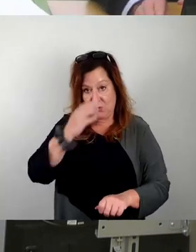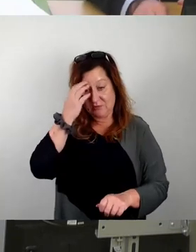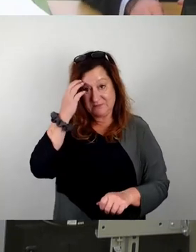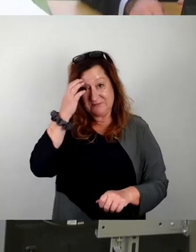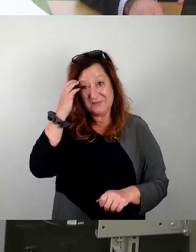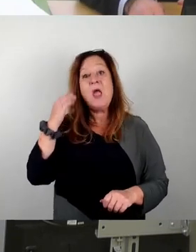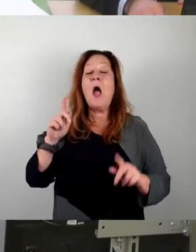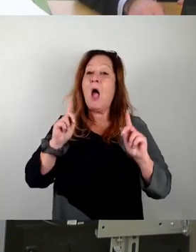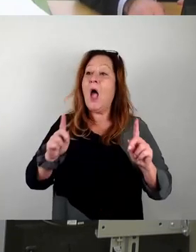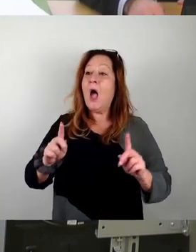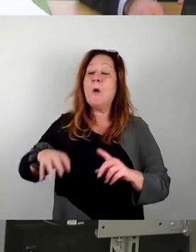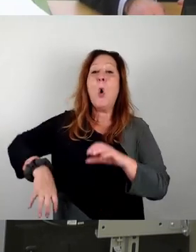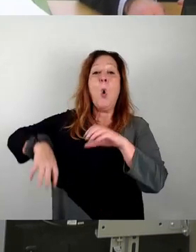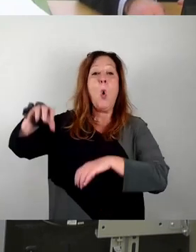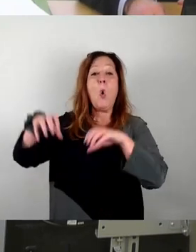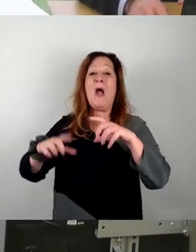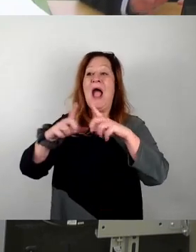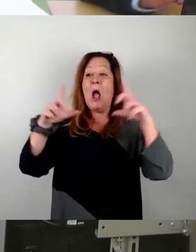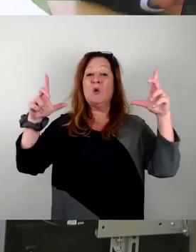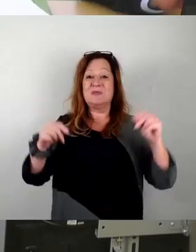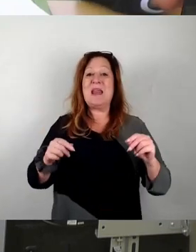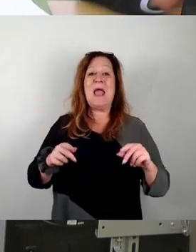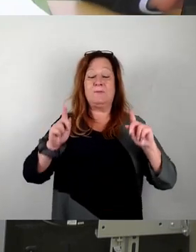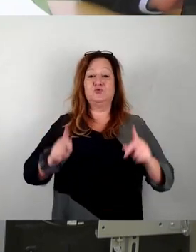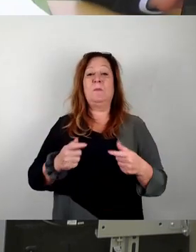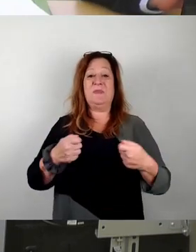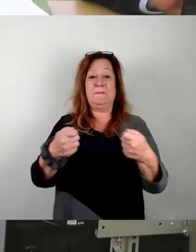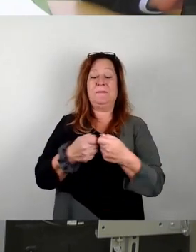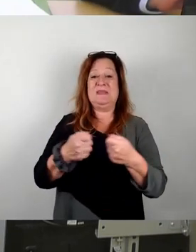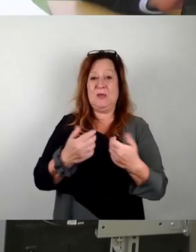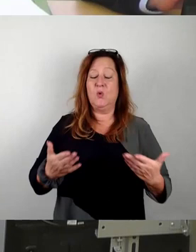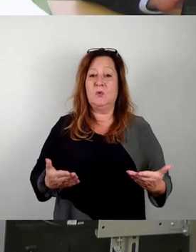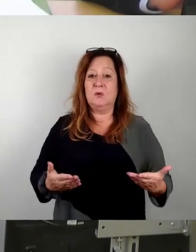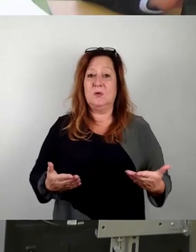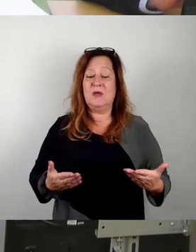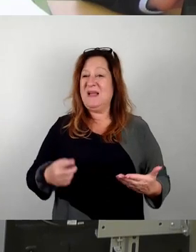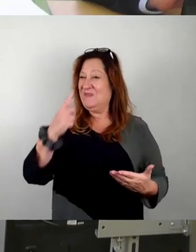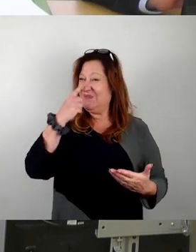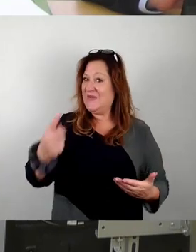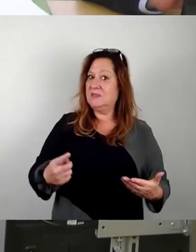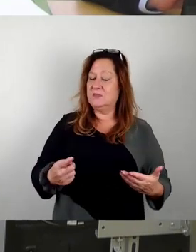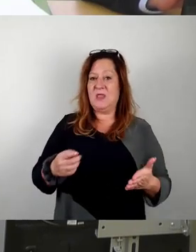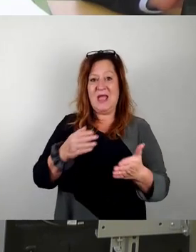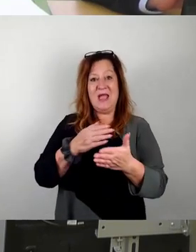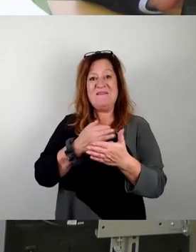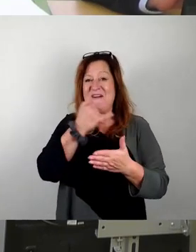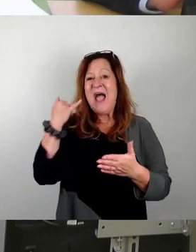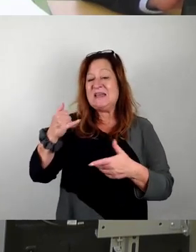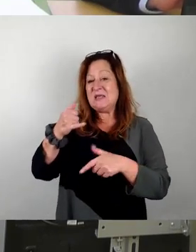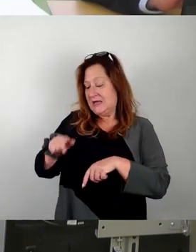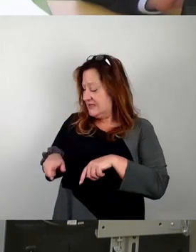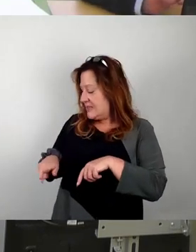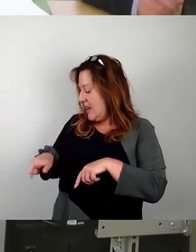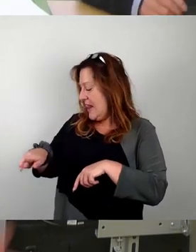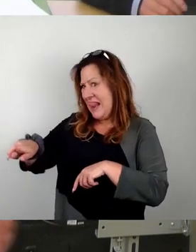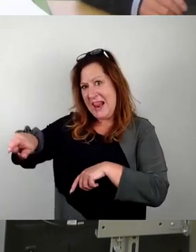Hochhausleitbild ja bestimmte Blickbeziehungen zu schützen in dieser Stadt. Und wenn der Weiseritzzug geschützt werden soll, so wie